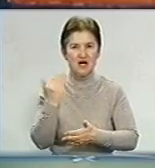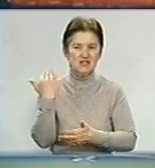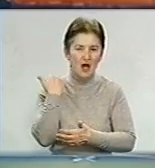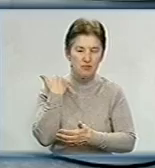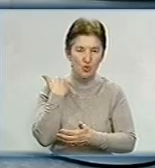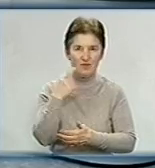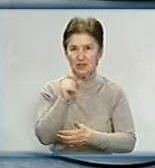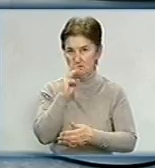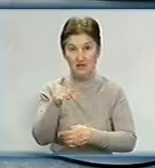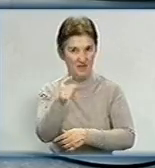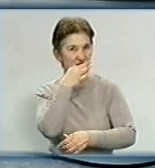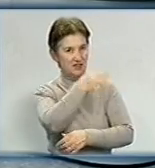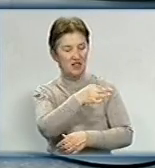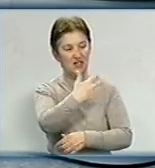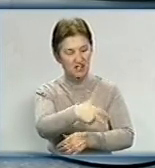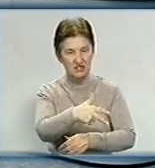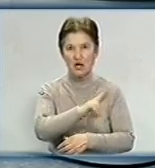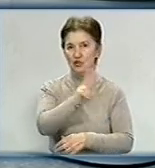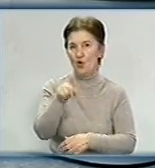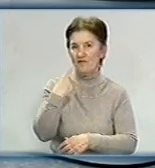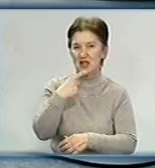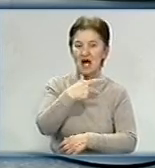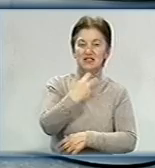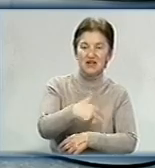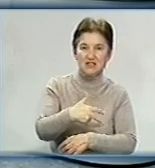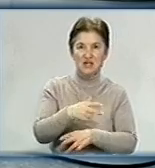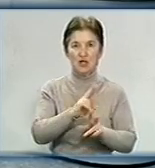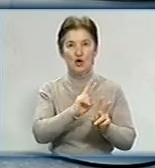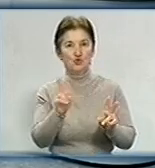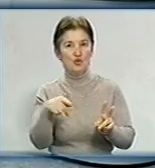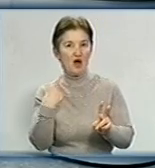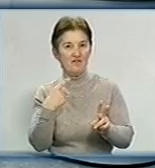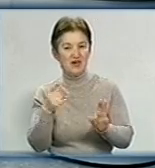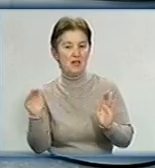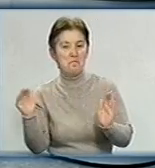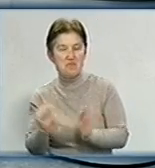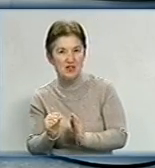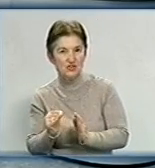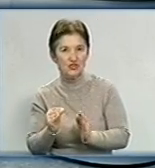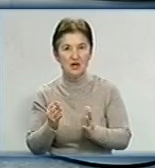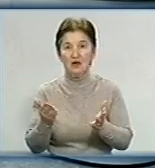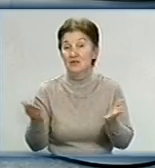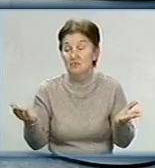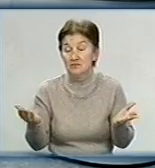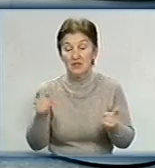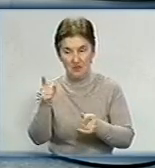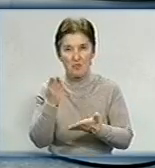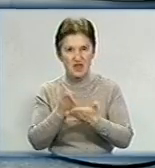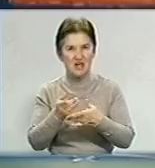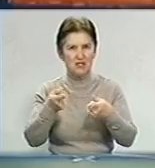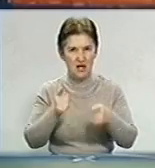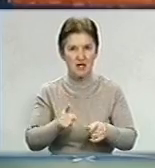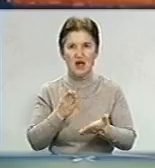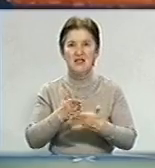назвали цифру 30 мільйонів, хтось каже про 30, хтось каже про менші цифри, там є реальна заробітна плата, є